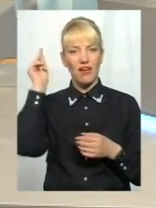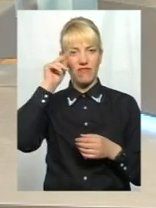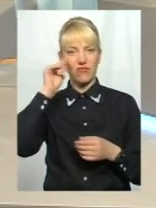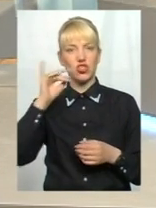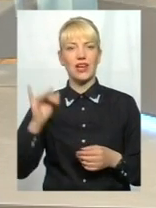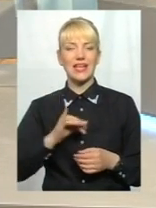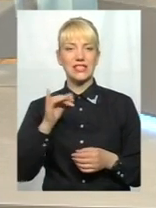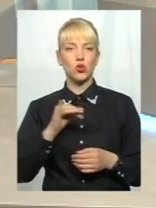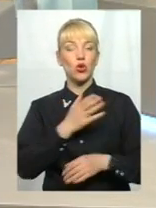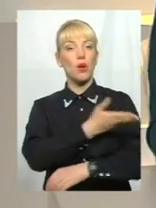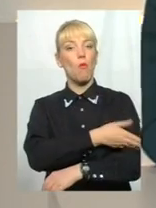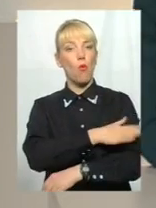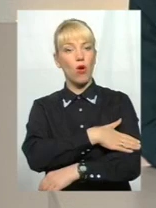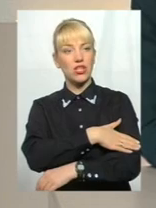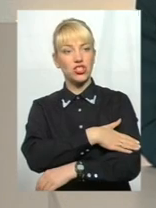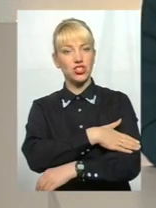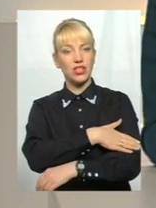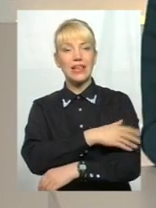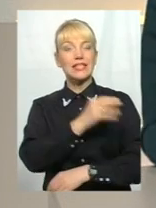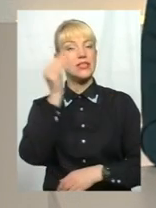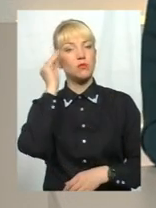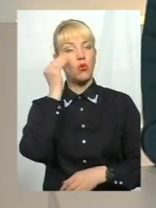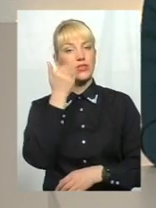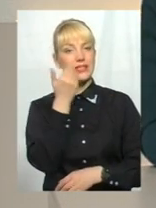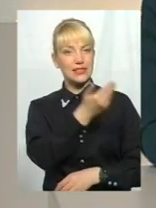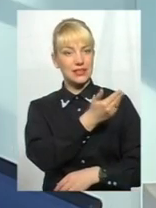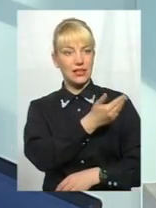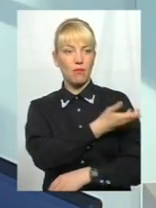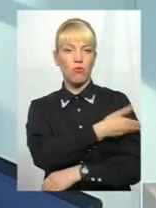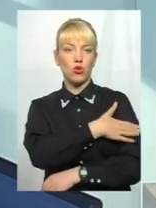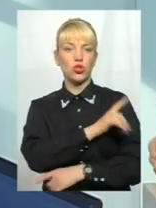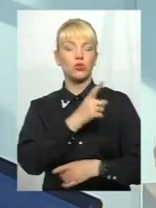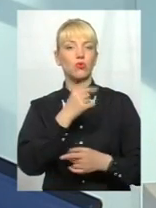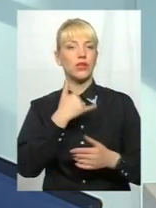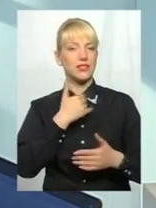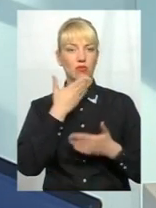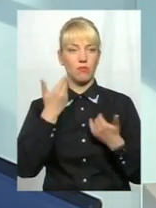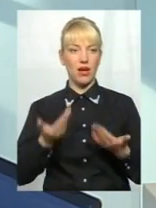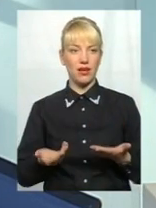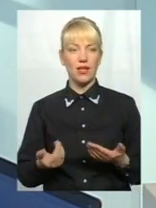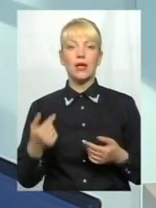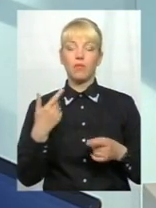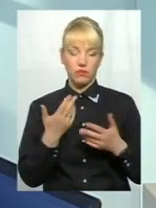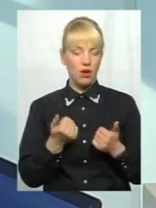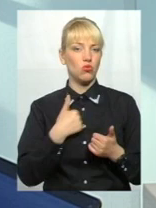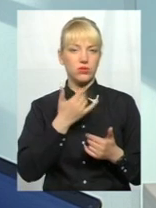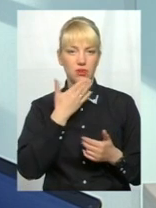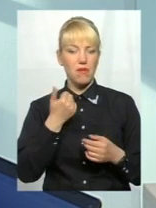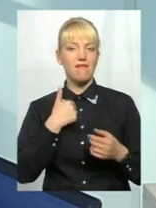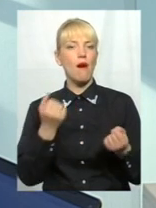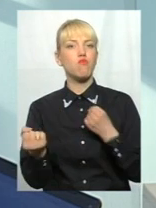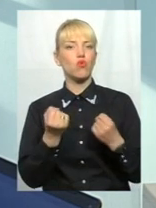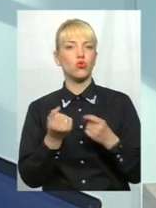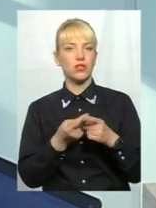але вивчення історії Польщі з позиції Польщі, чого, на жаль, мені здається, в цього немає. Я з цим борюся, от Міністерством освіти,